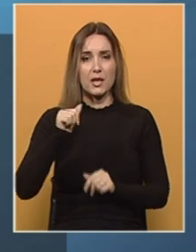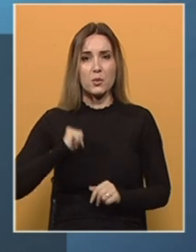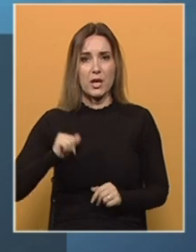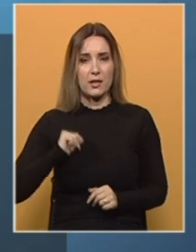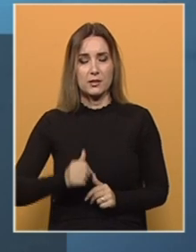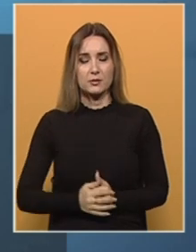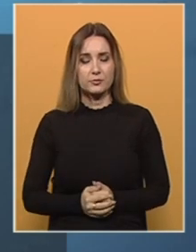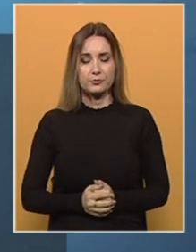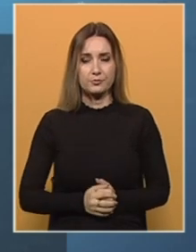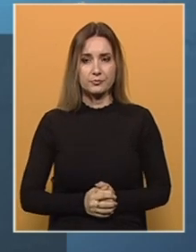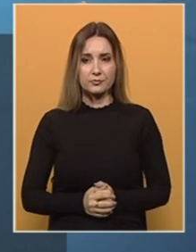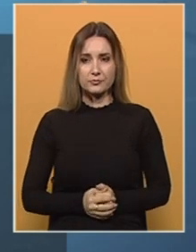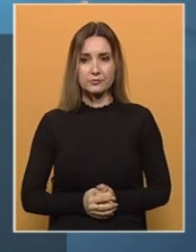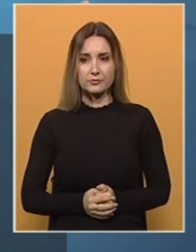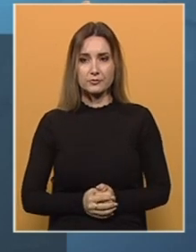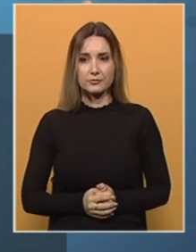Bijeljini.